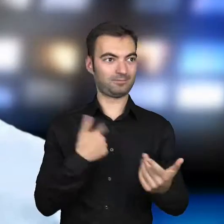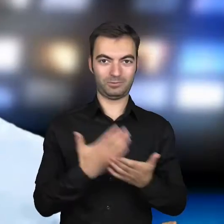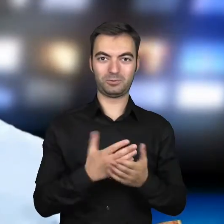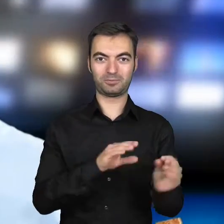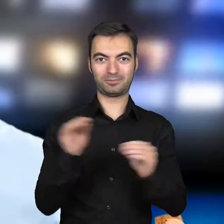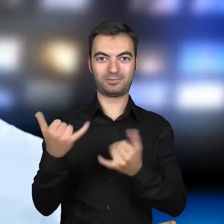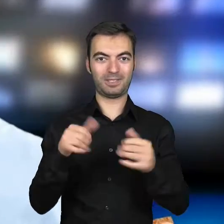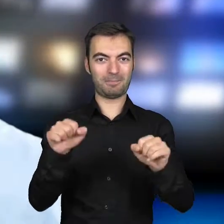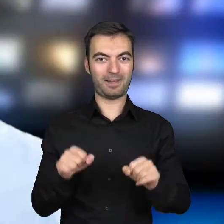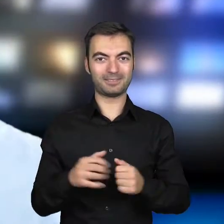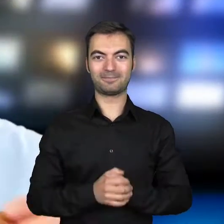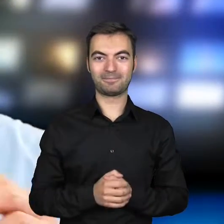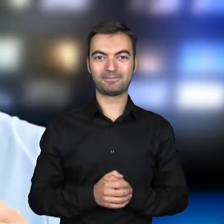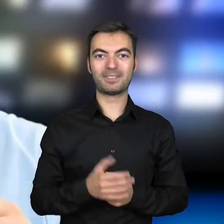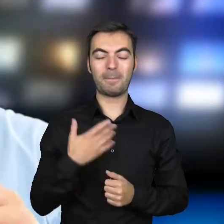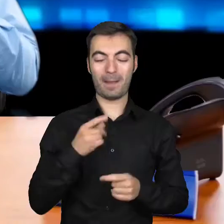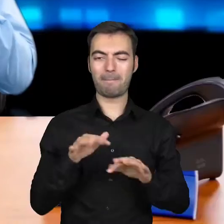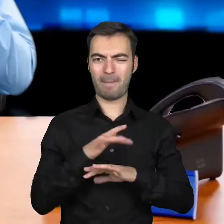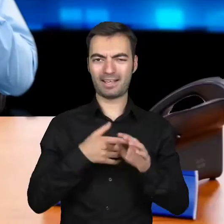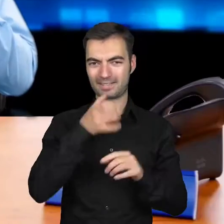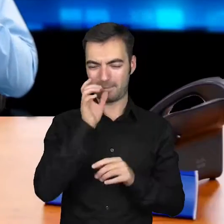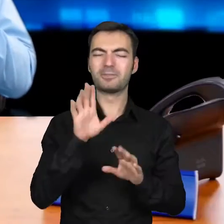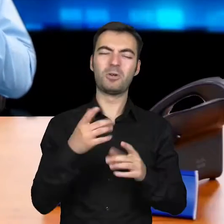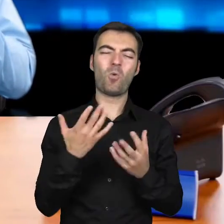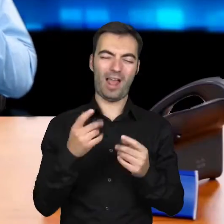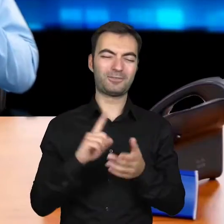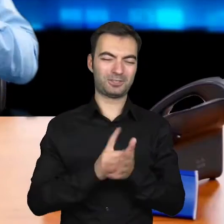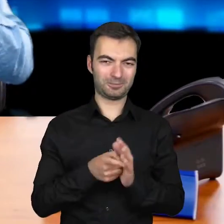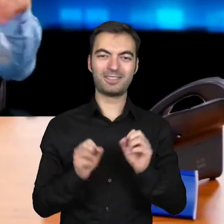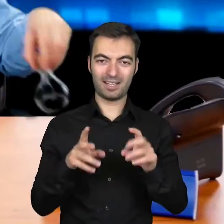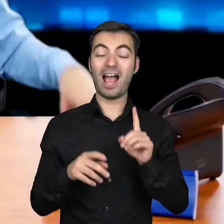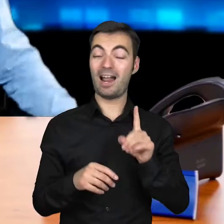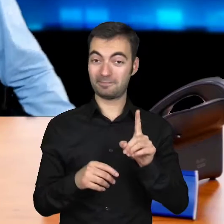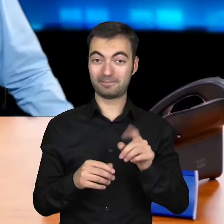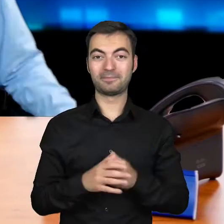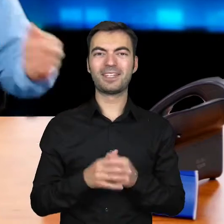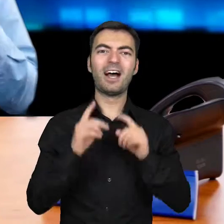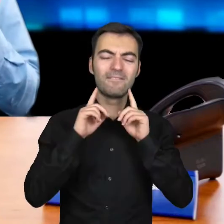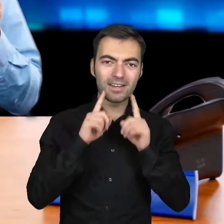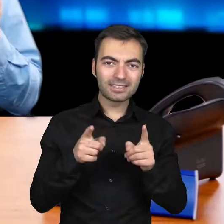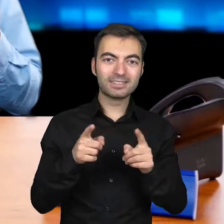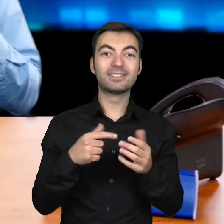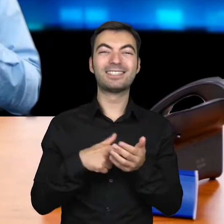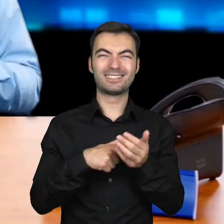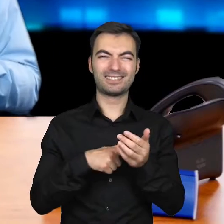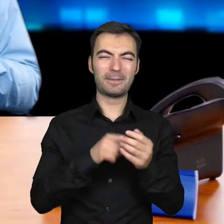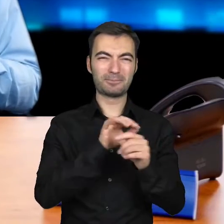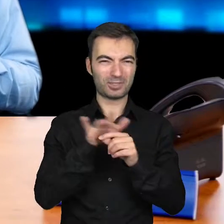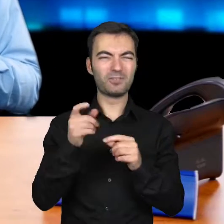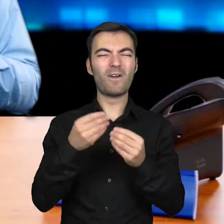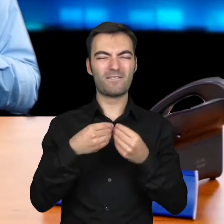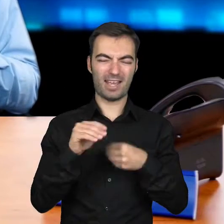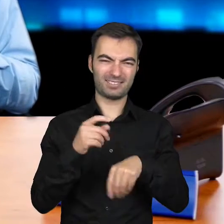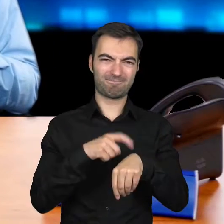O, i już jestem w innym banku. Ja miałem magiczny eliksir, więc poszło błyskawicznie. W rzeczywistości to